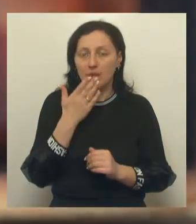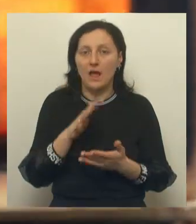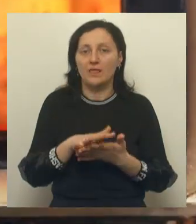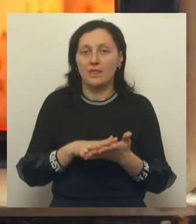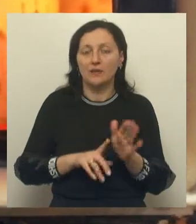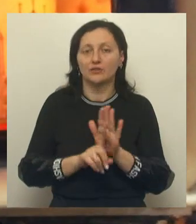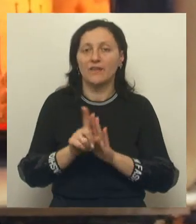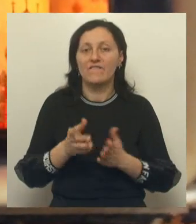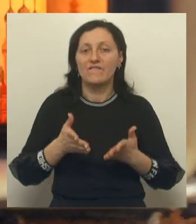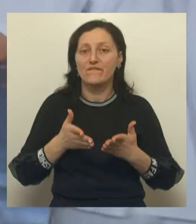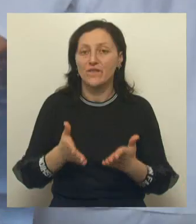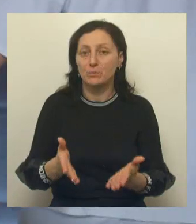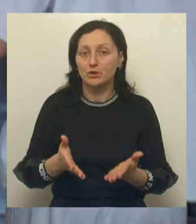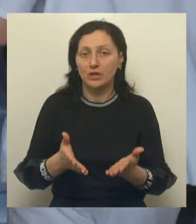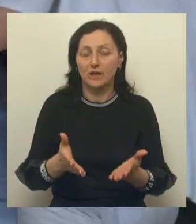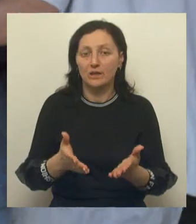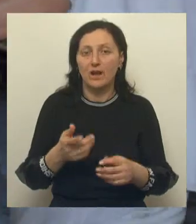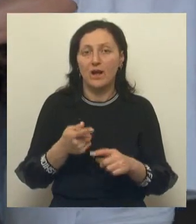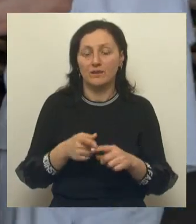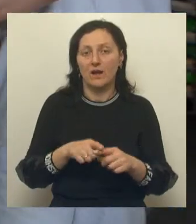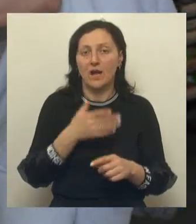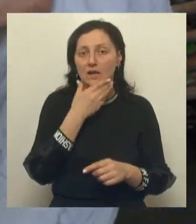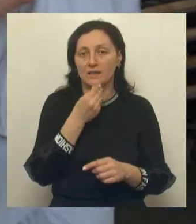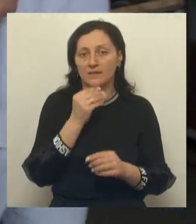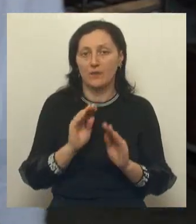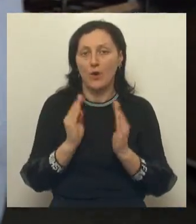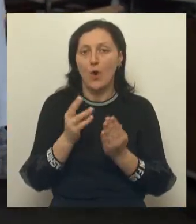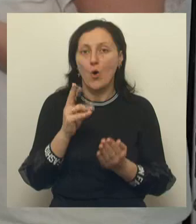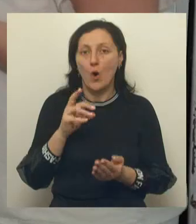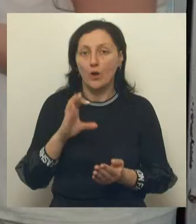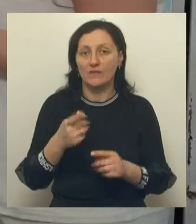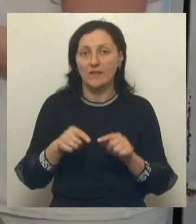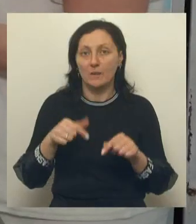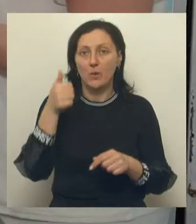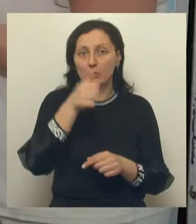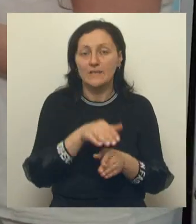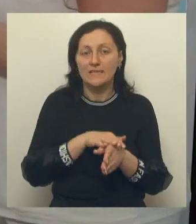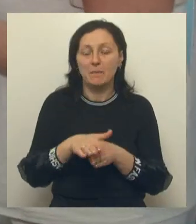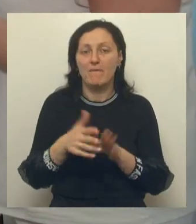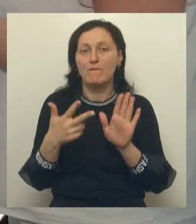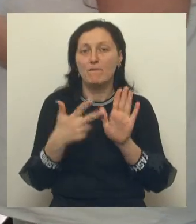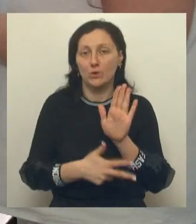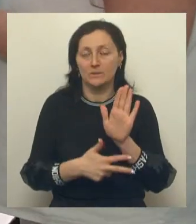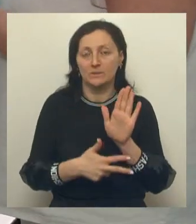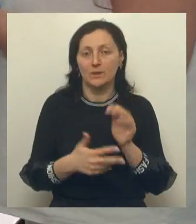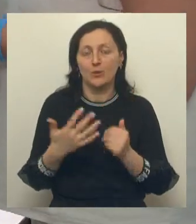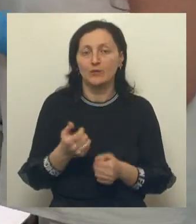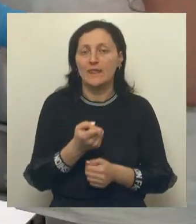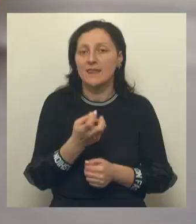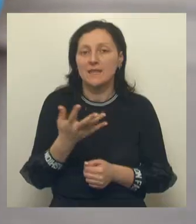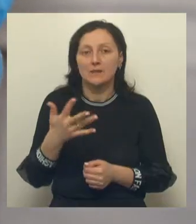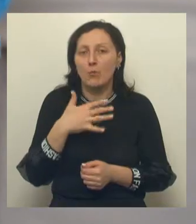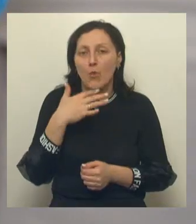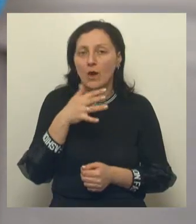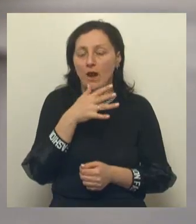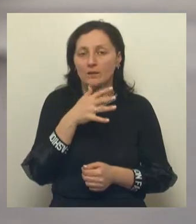выпечка, украшения и упаковка традиционного пасхального блюда. Колосу в этом году исполняется 80. И уже несколько десятков лет